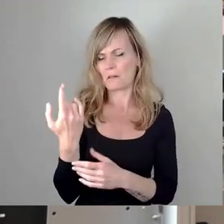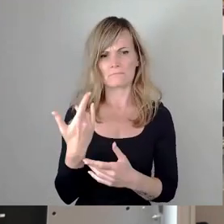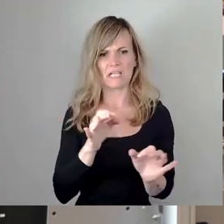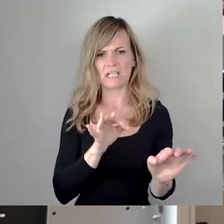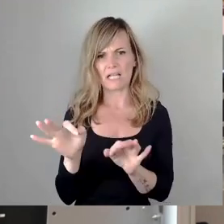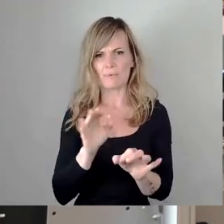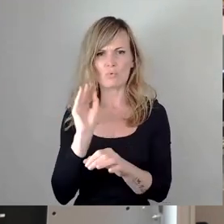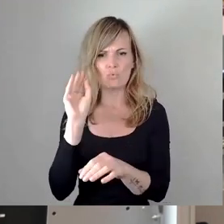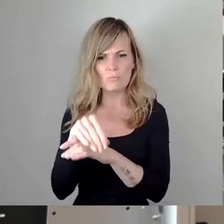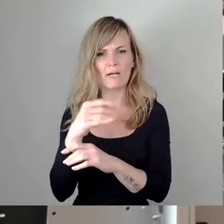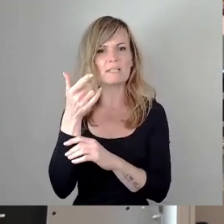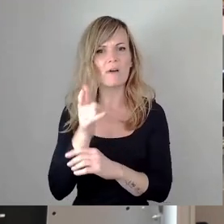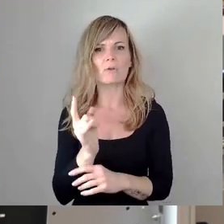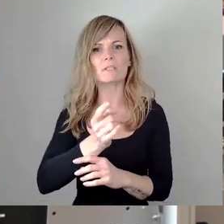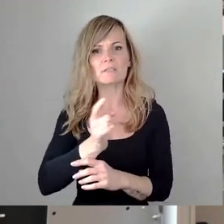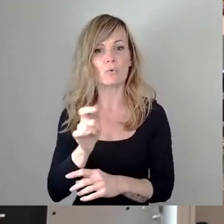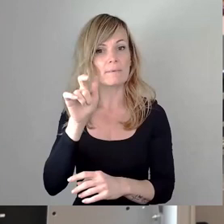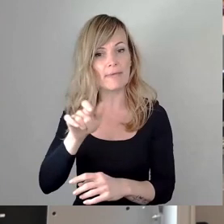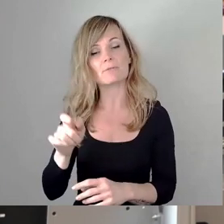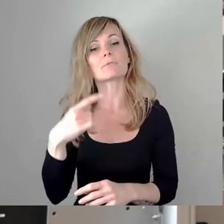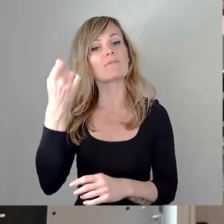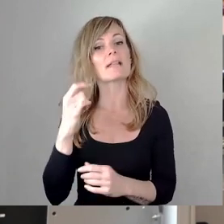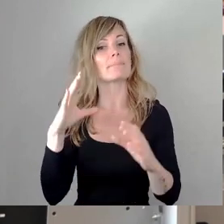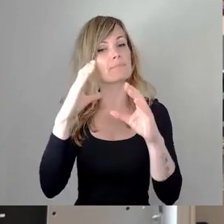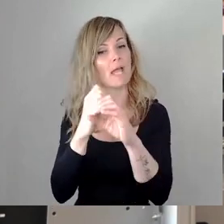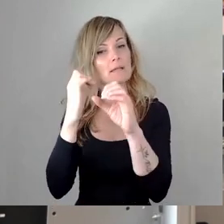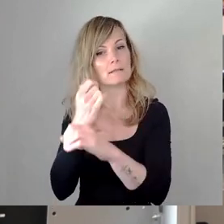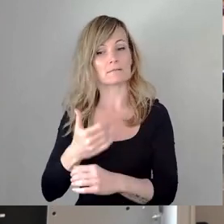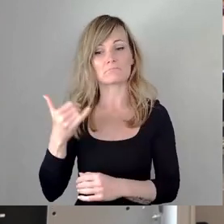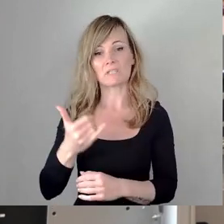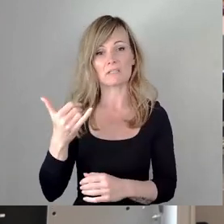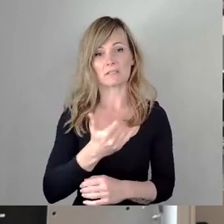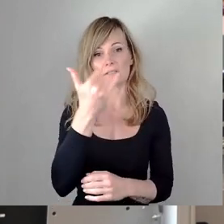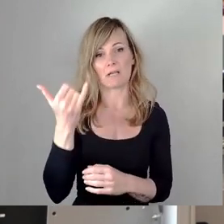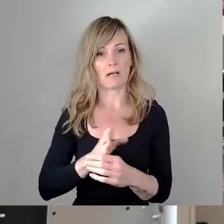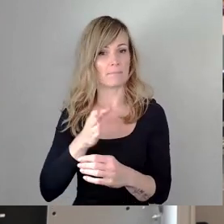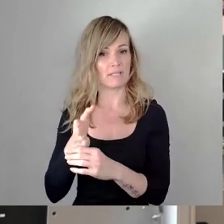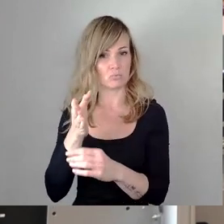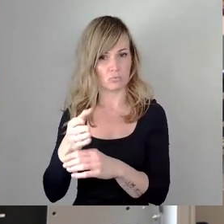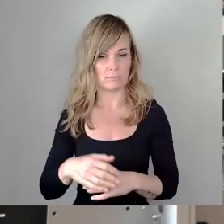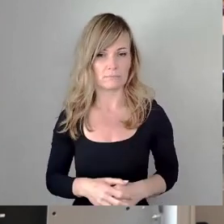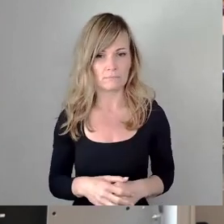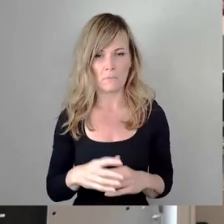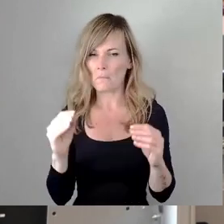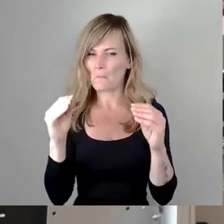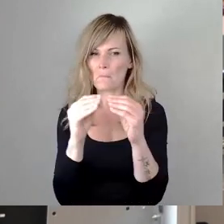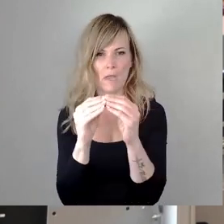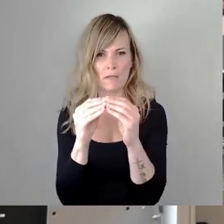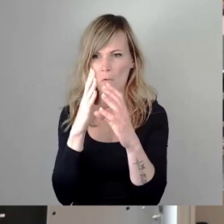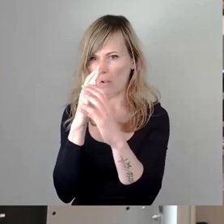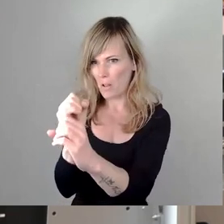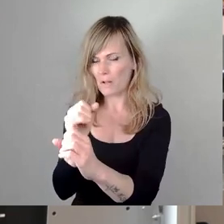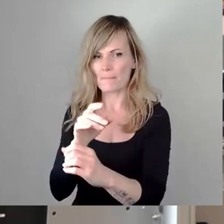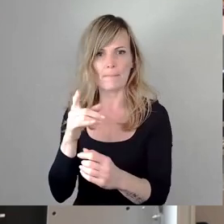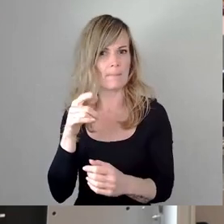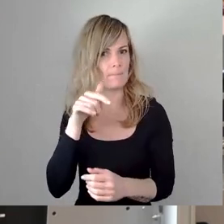die Filmnächte jährlich besucht. Das ist ein großer Magnet für Touristinnen und Touristen und